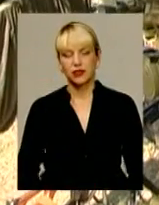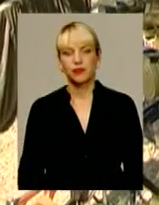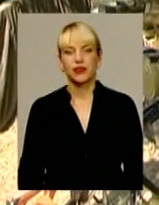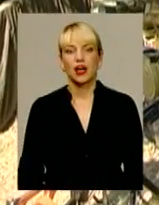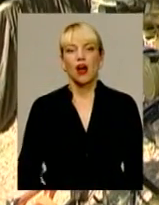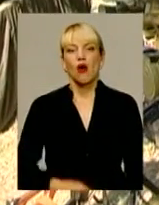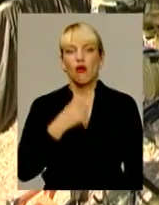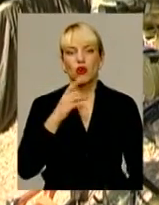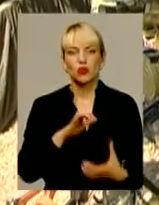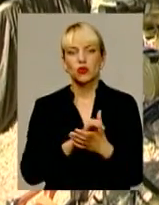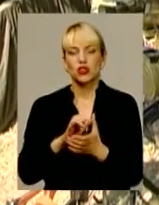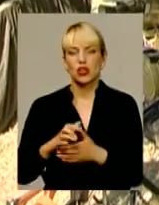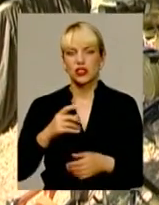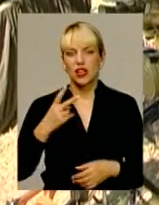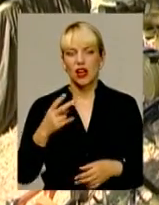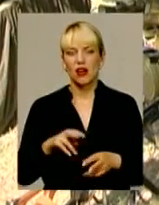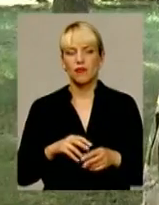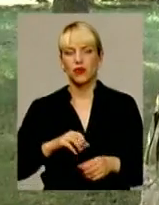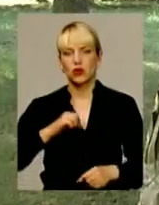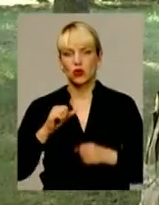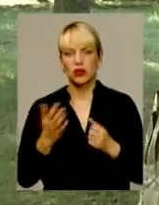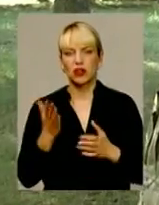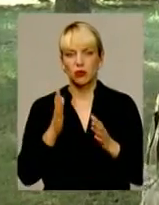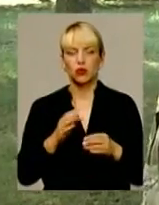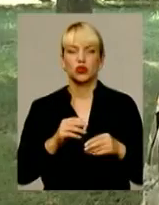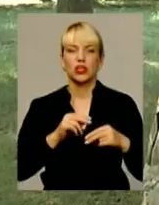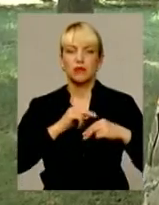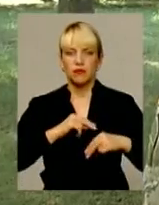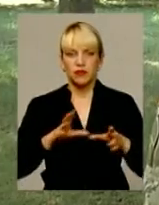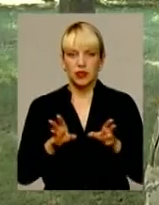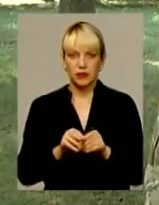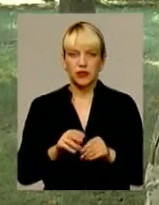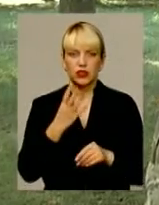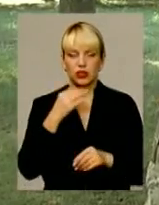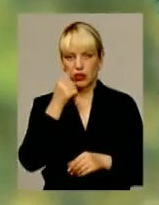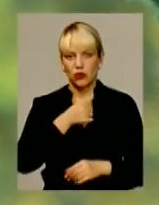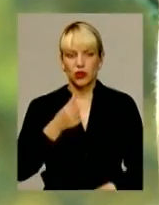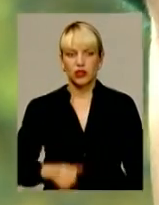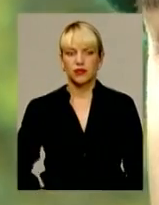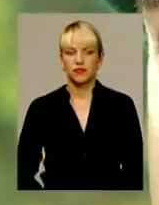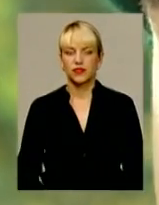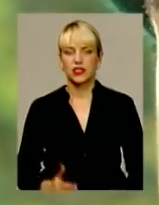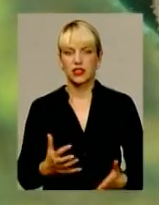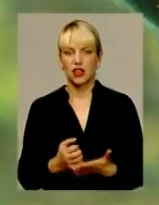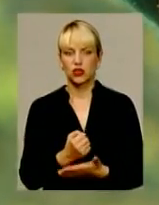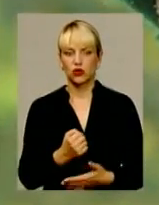Кажуть, уже познайомилися з однокурсниками, з якими служитимуть пліч-опліч наступні чотири роки. Знайшов